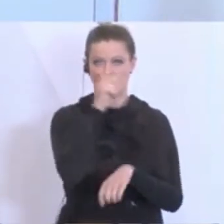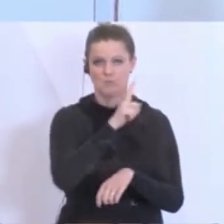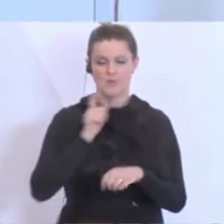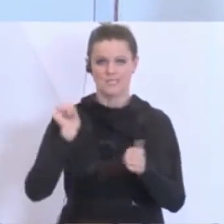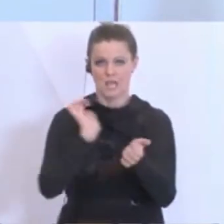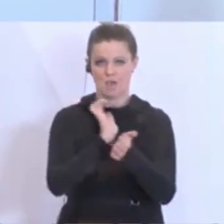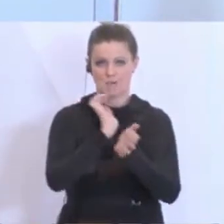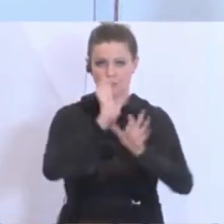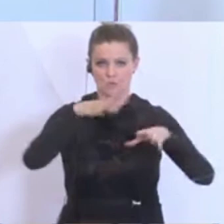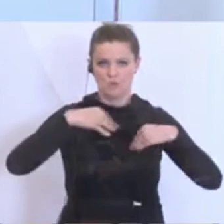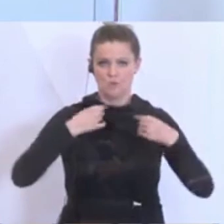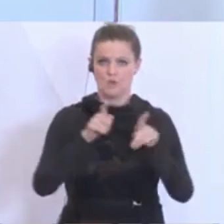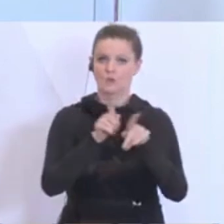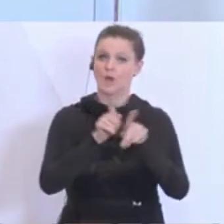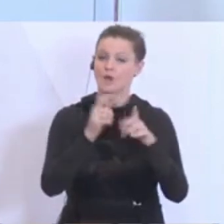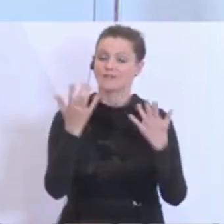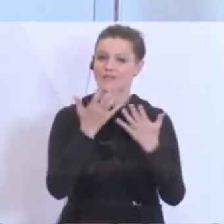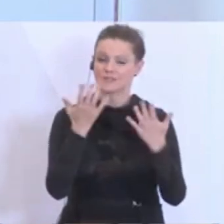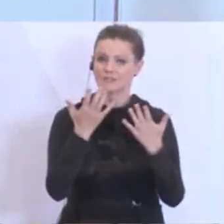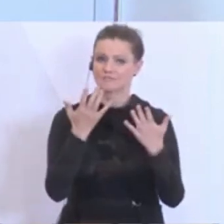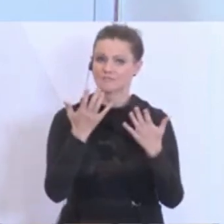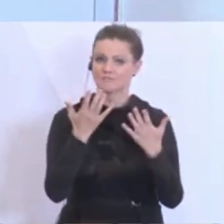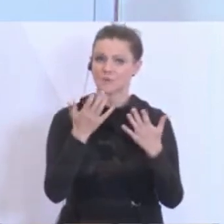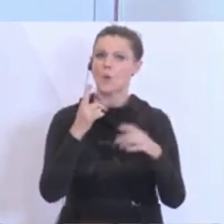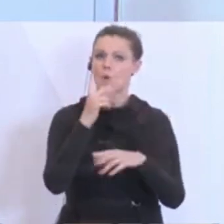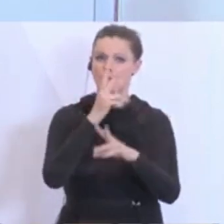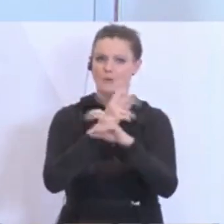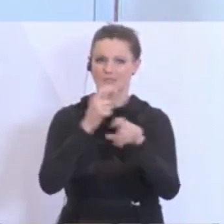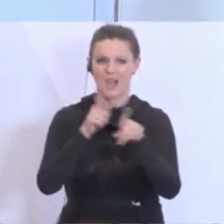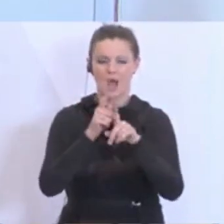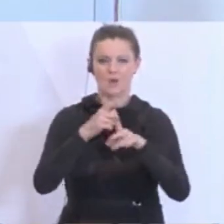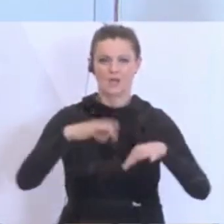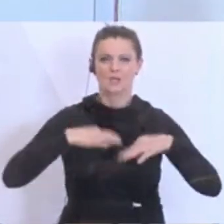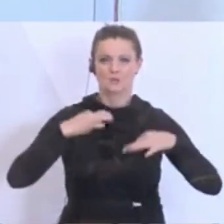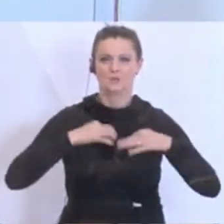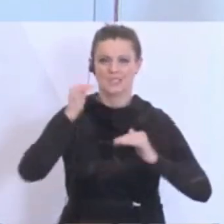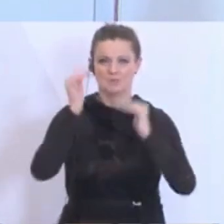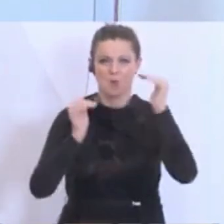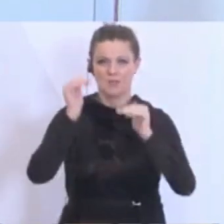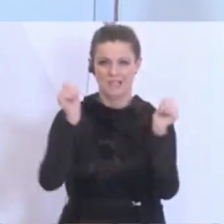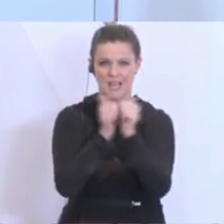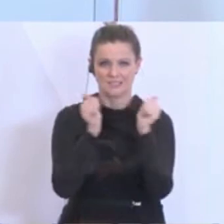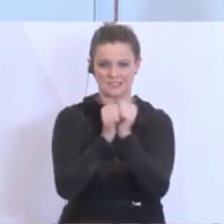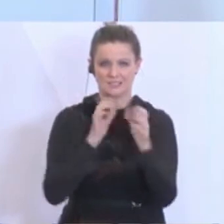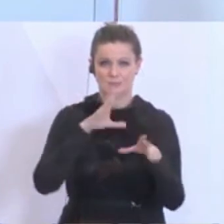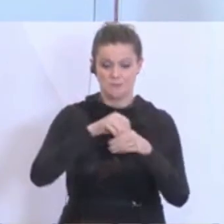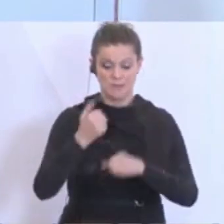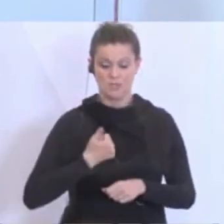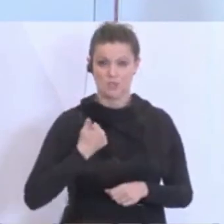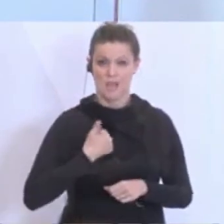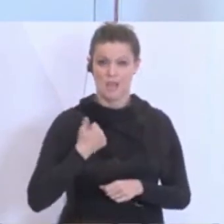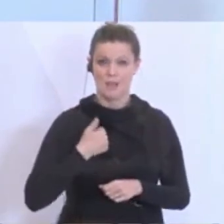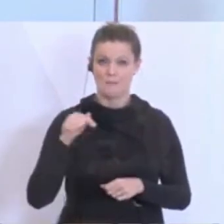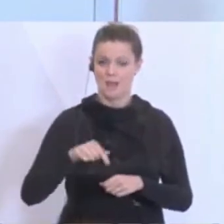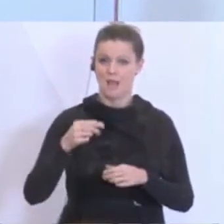Aufgaben und wir leisten darüber hinaus in Oberösterreich auch gesundheitsbehördliche Assistenz. In der Steiermark unterstützen wir die